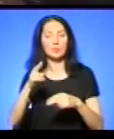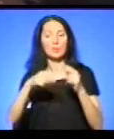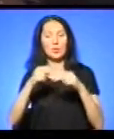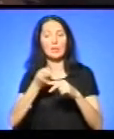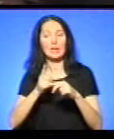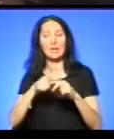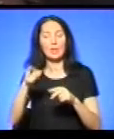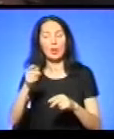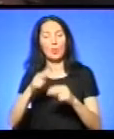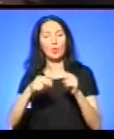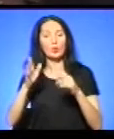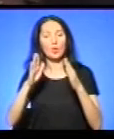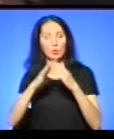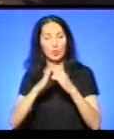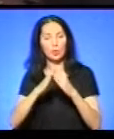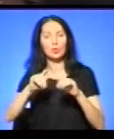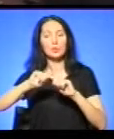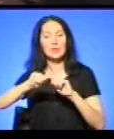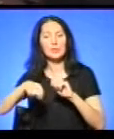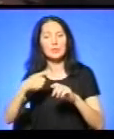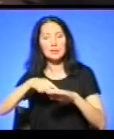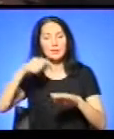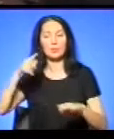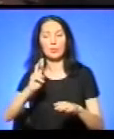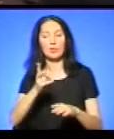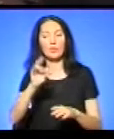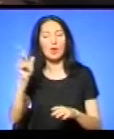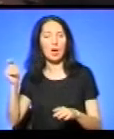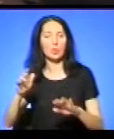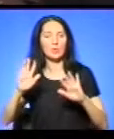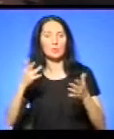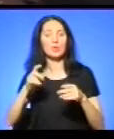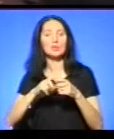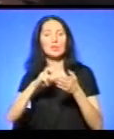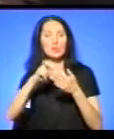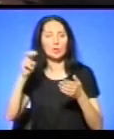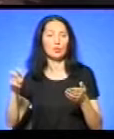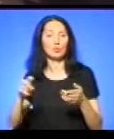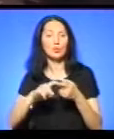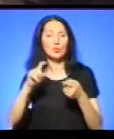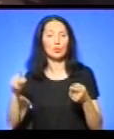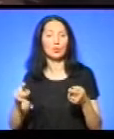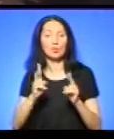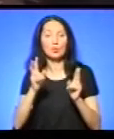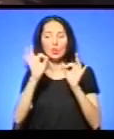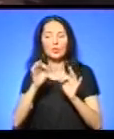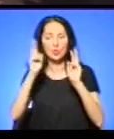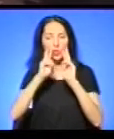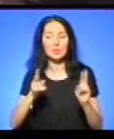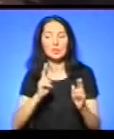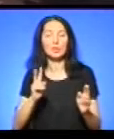Як раз сталося то відключення повністю. Ніхто нічого не знає, без ніякого відома. Ніхто нікого не поставив до відома.